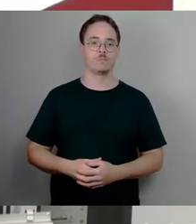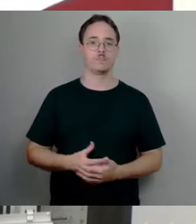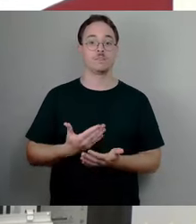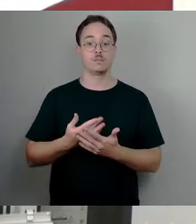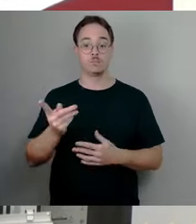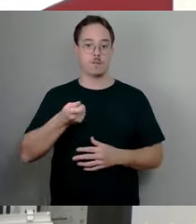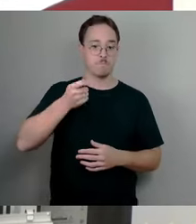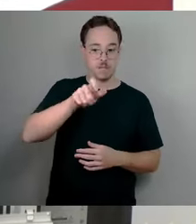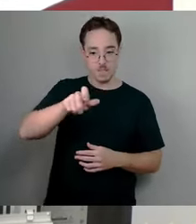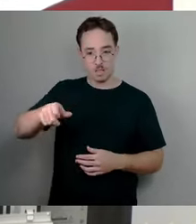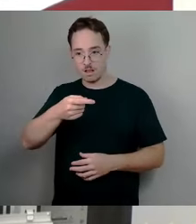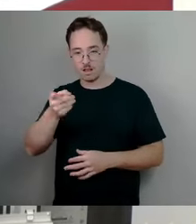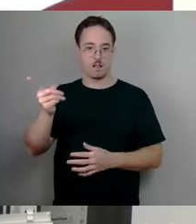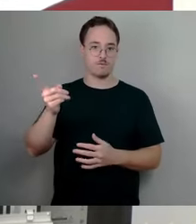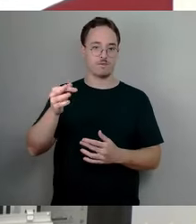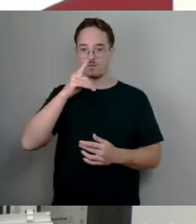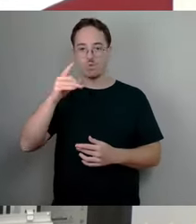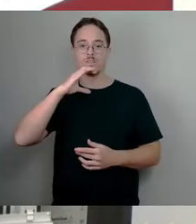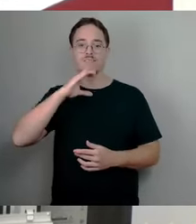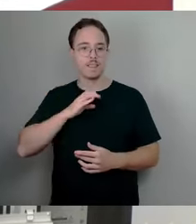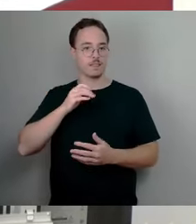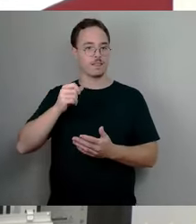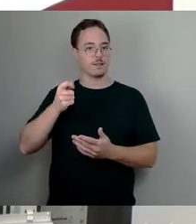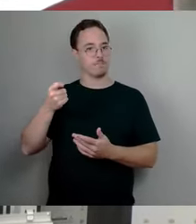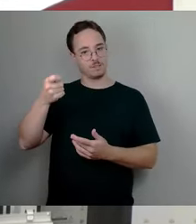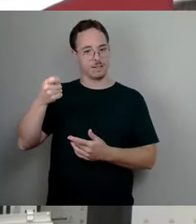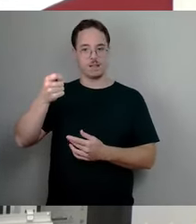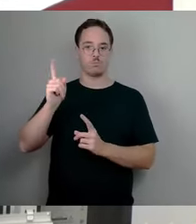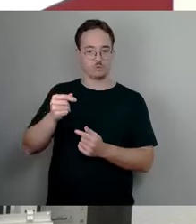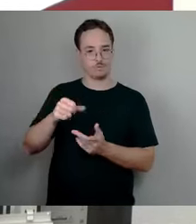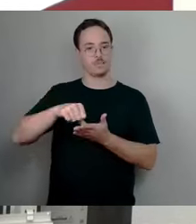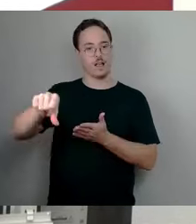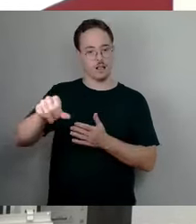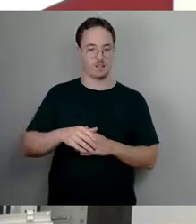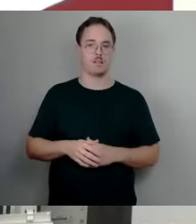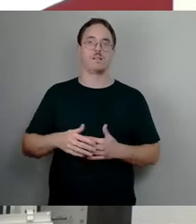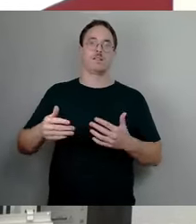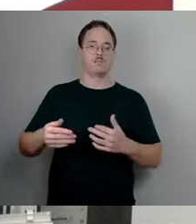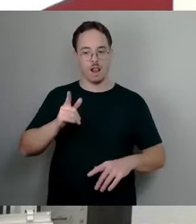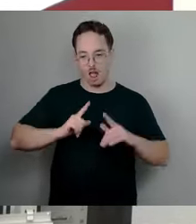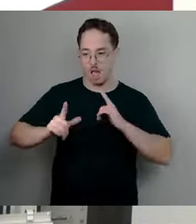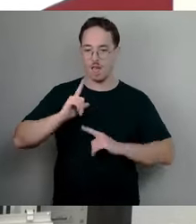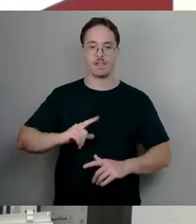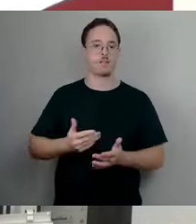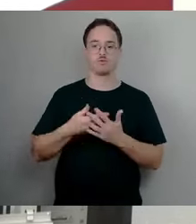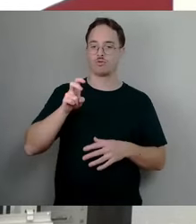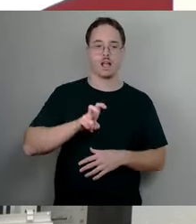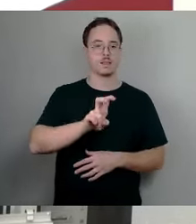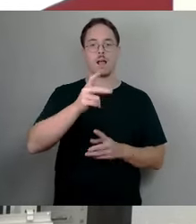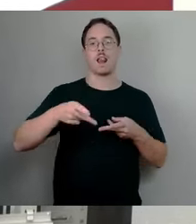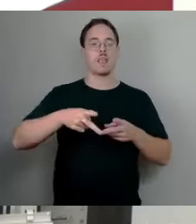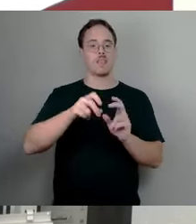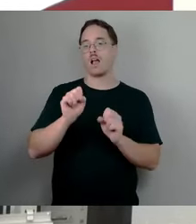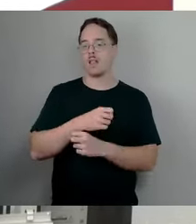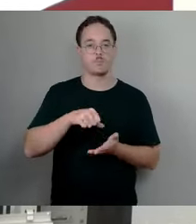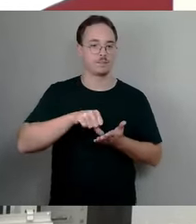warum sie denn leiden müssen, weil der Straßenbahntakt vielleicht verlängert werden soll. Oder weil Linien nicht ausgebaut werden sollen. Oder weil das Mobi-Shuttle abgeschafft werden